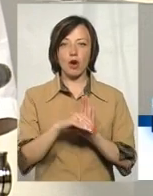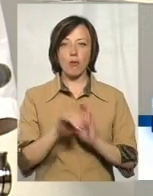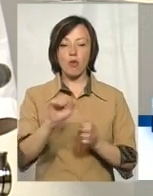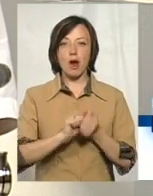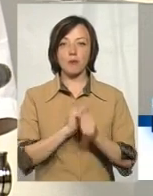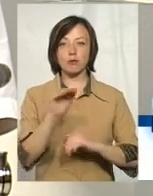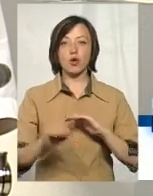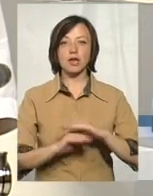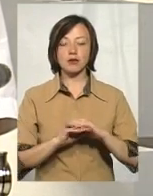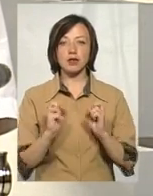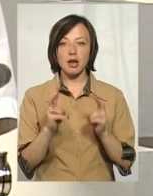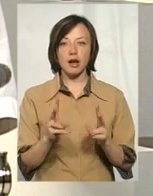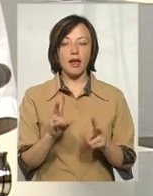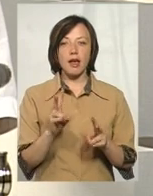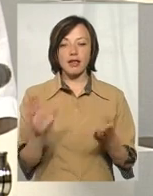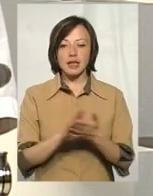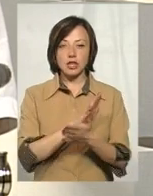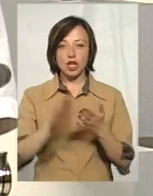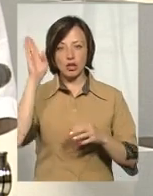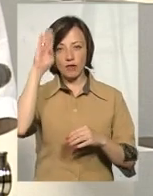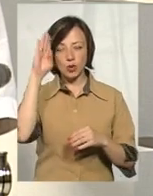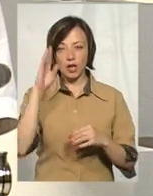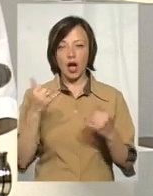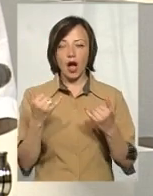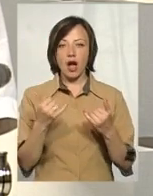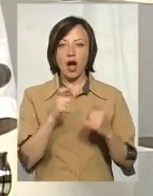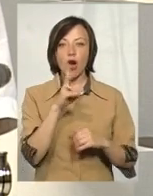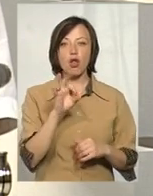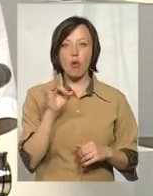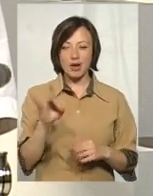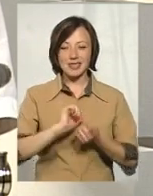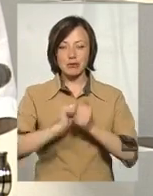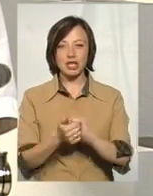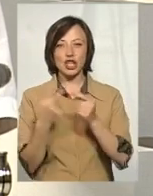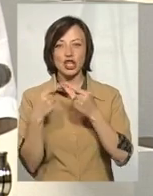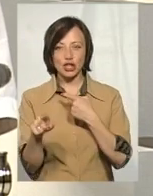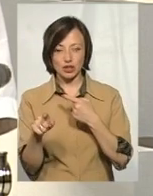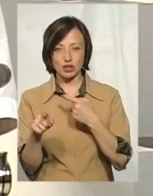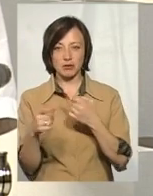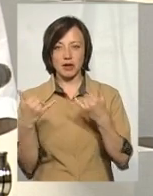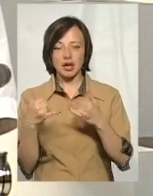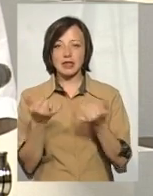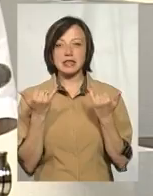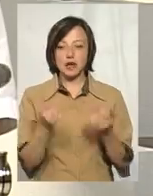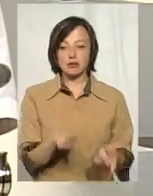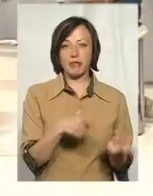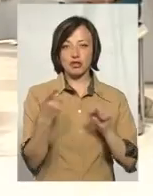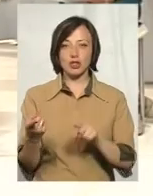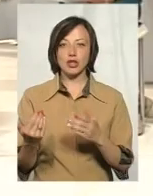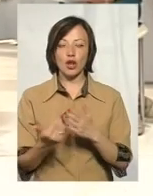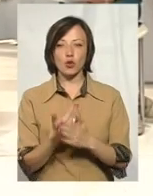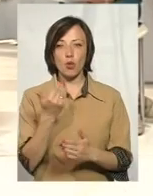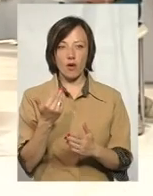-Подільському, як знезараження води. Ми хлор замінили гіпохлорітом, натрію. Ми зараз перейшли на нові